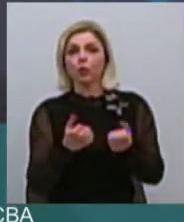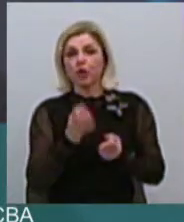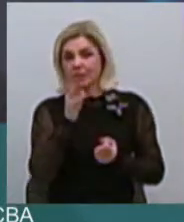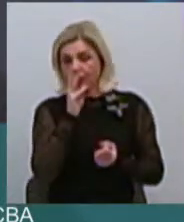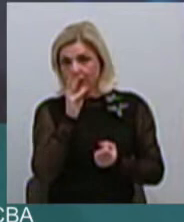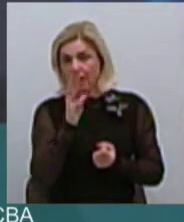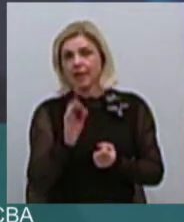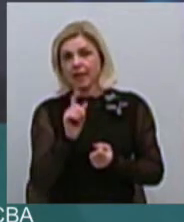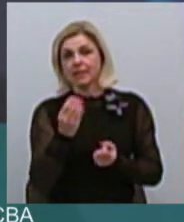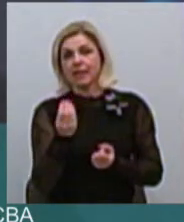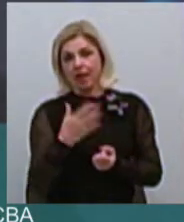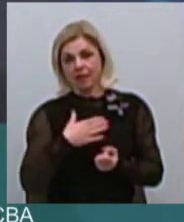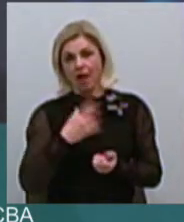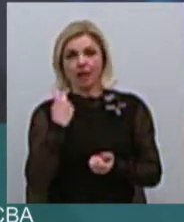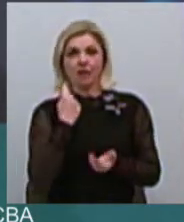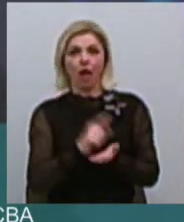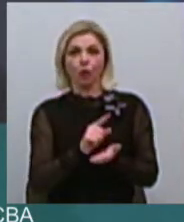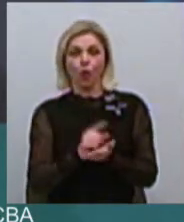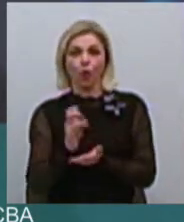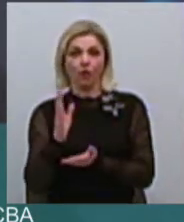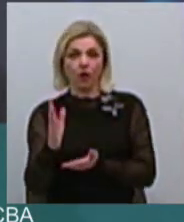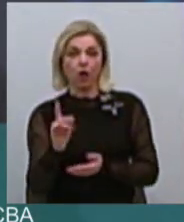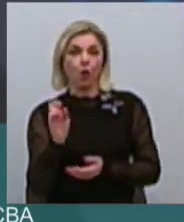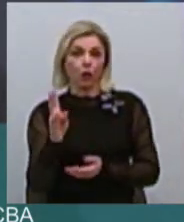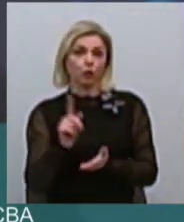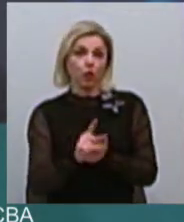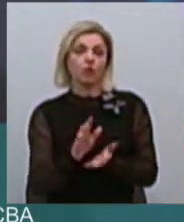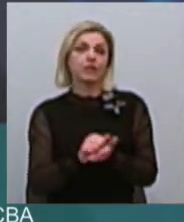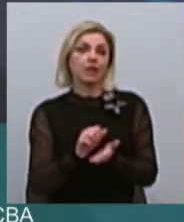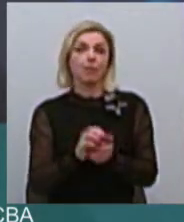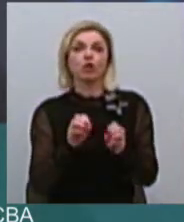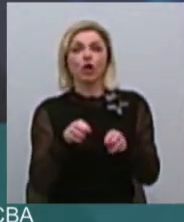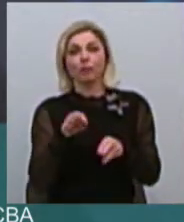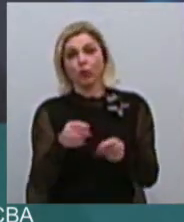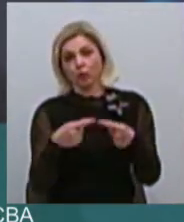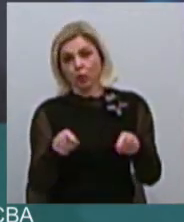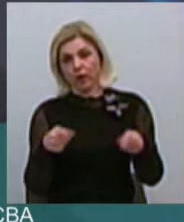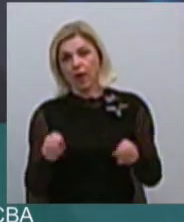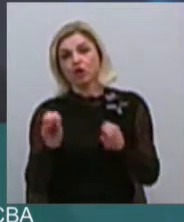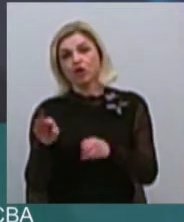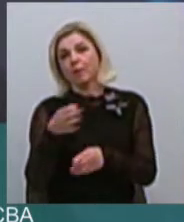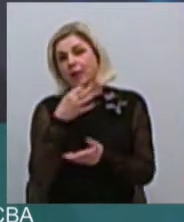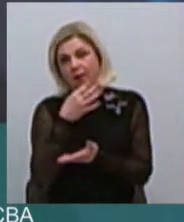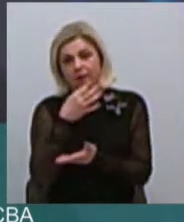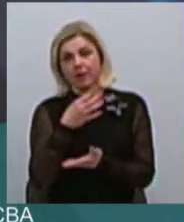средств наших с вами налогів. Він доджен займатися чем-то другим, чим йому подобається, але